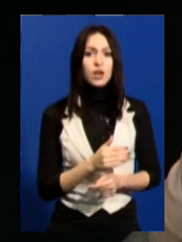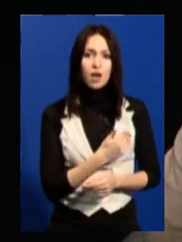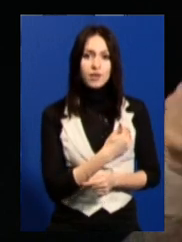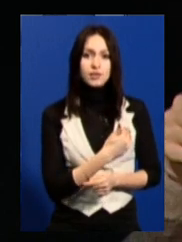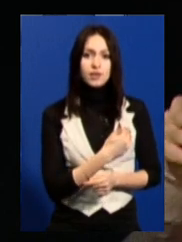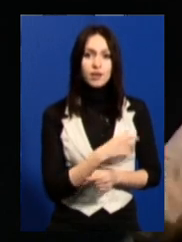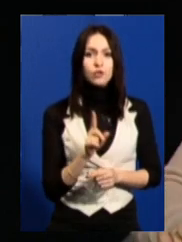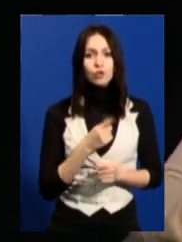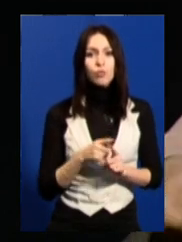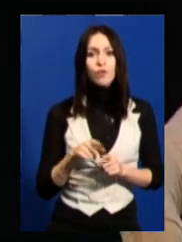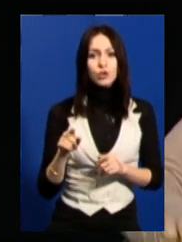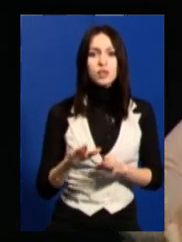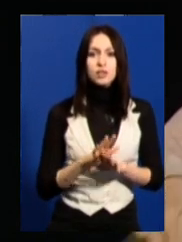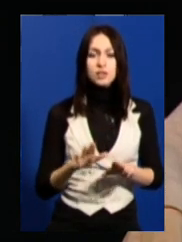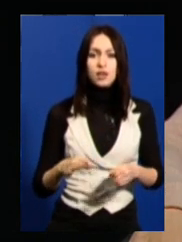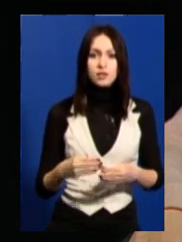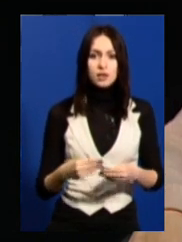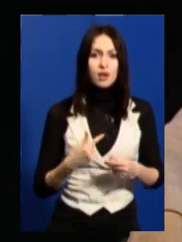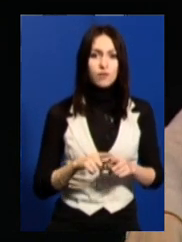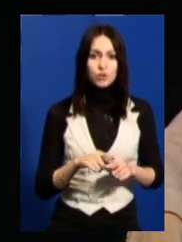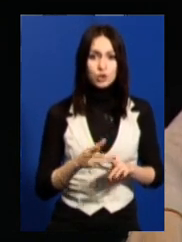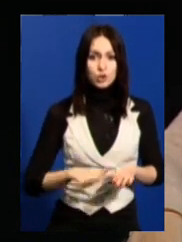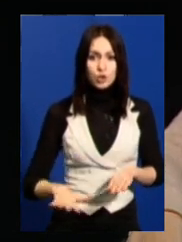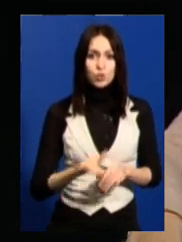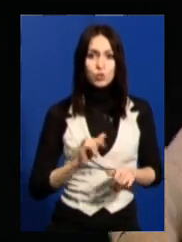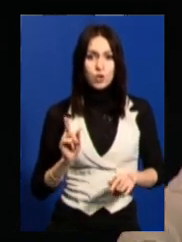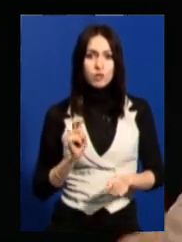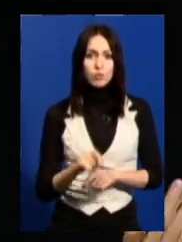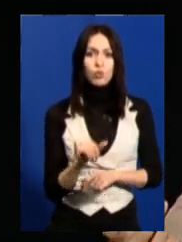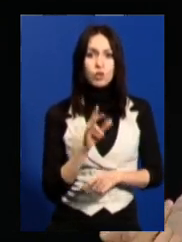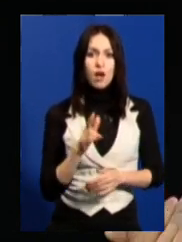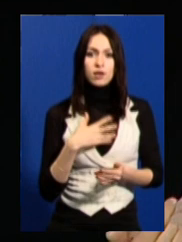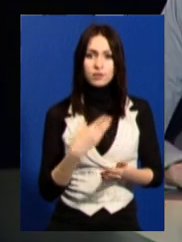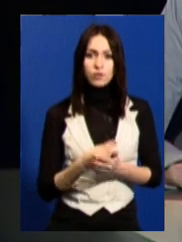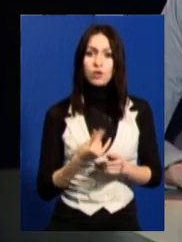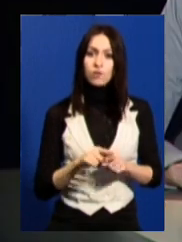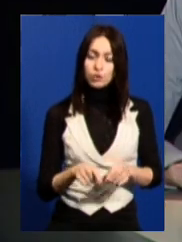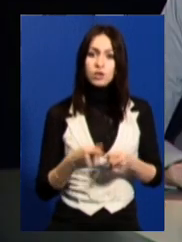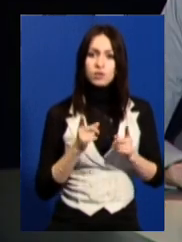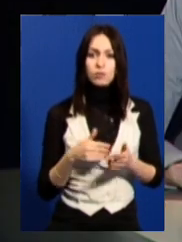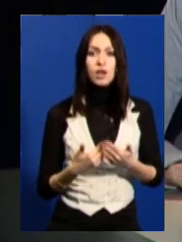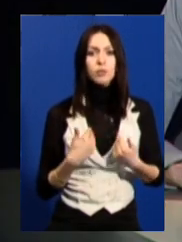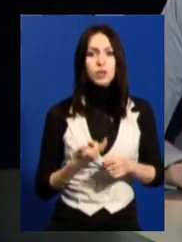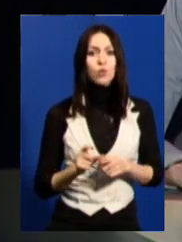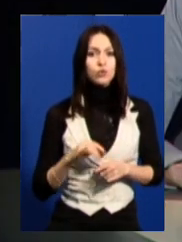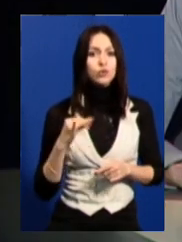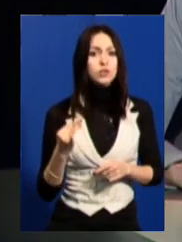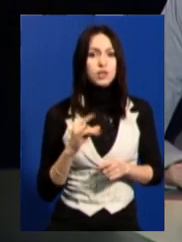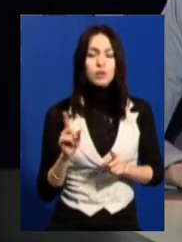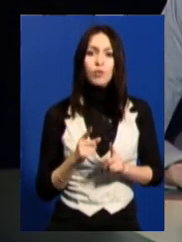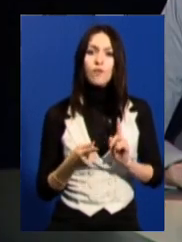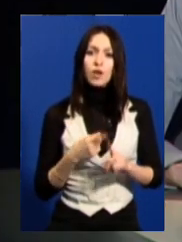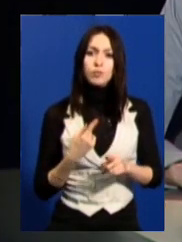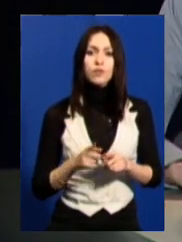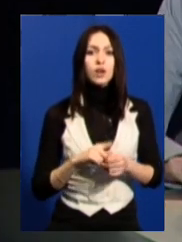щоб ці діти сприймали ту територію, куди вони приїхали, як свою. І оце, насправді, для мене дуже цікава штука. Тому що, по-перше,